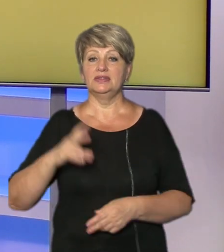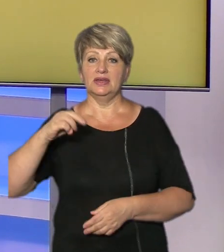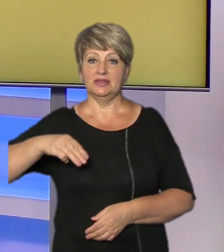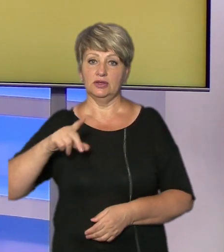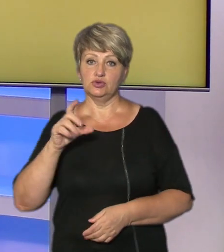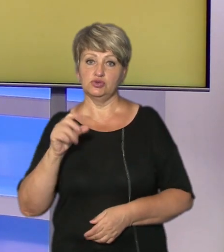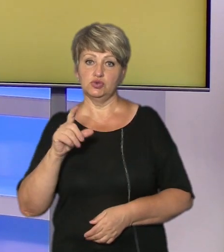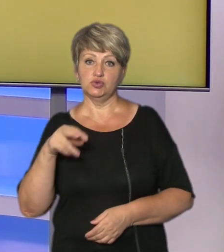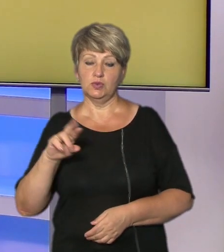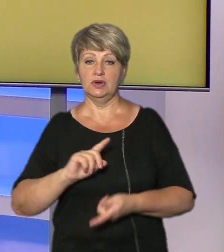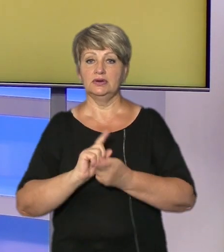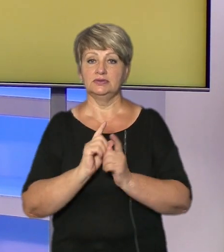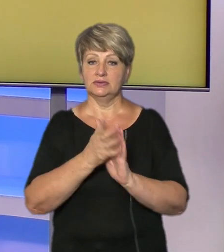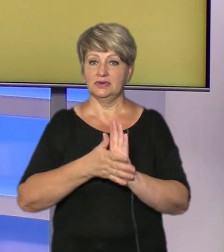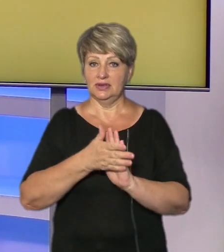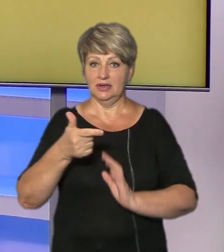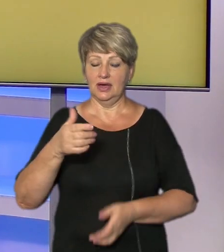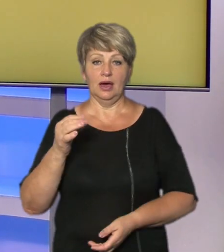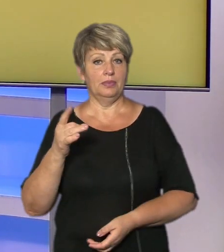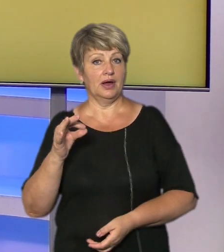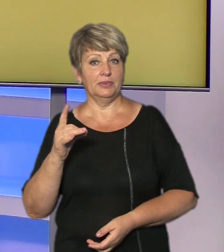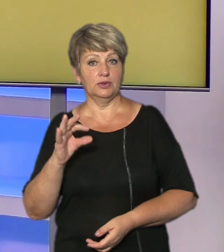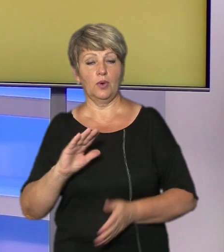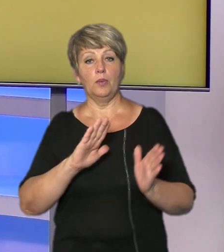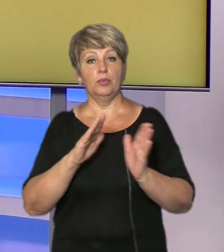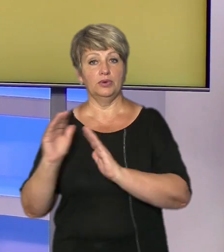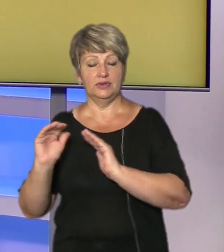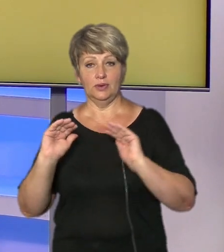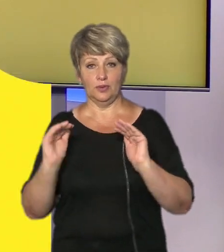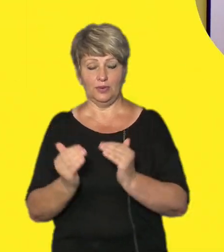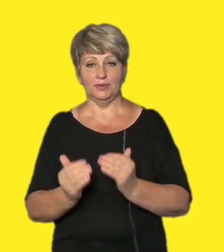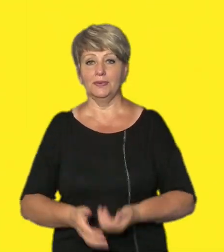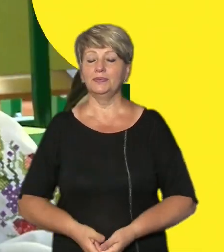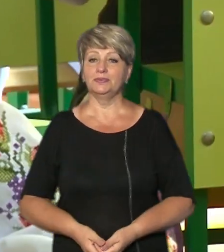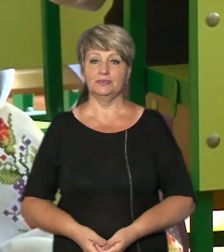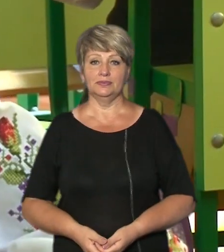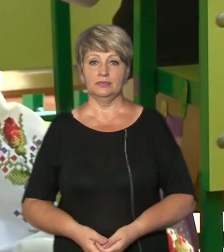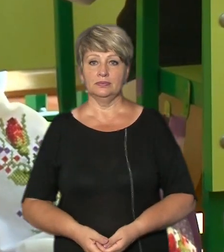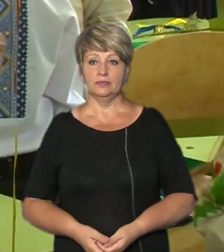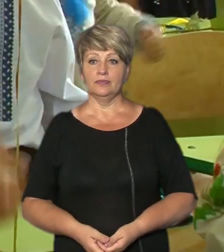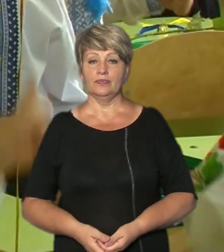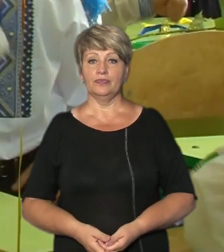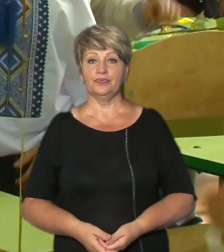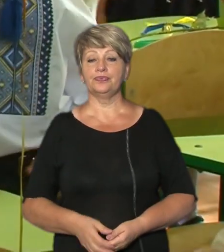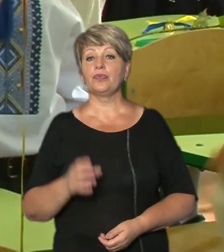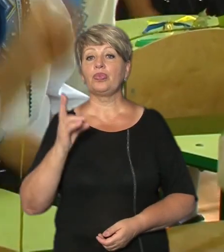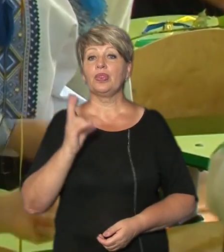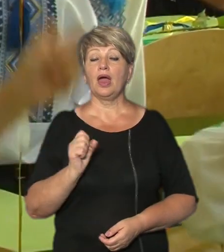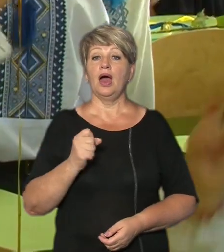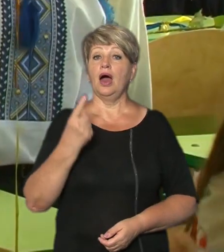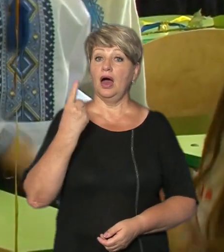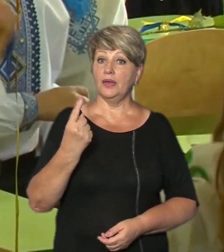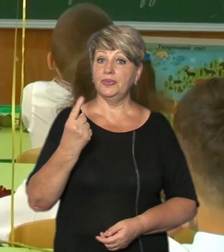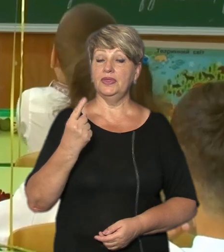Тетяна Зозуля жестова мова Галина Абраменко далі про події коротко одні очно інші